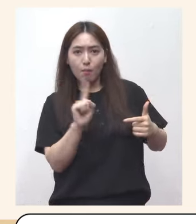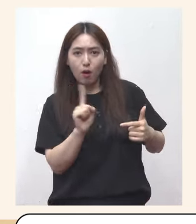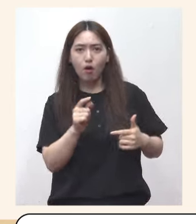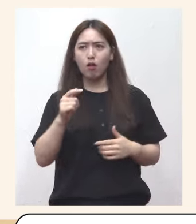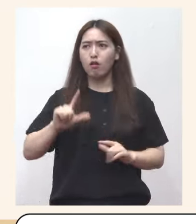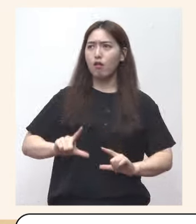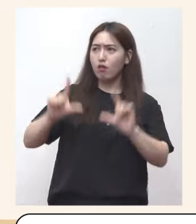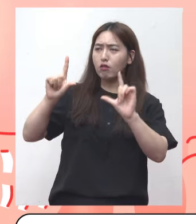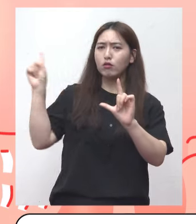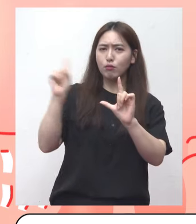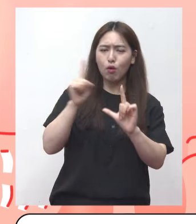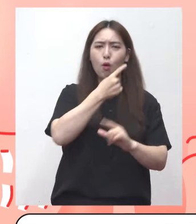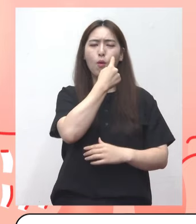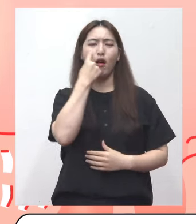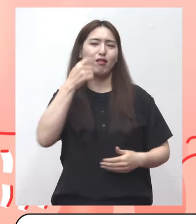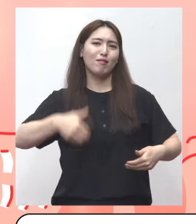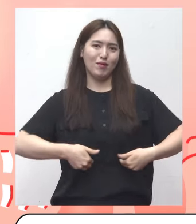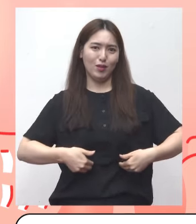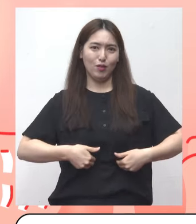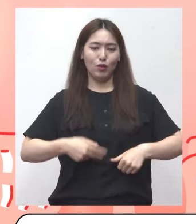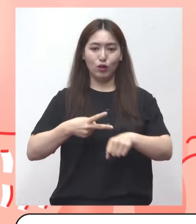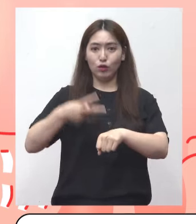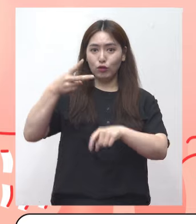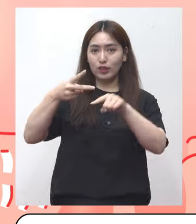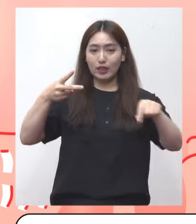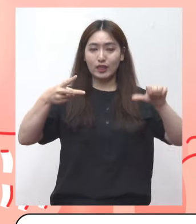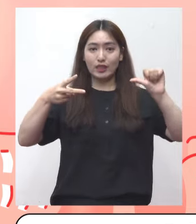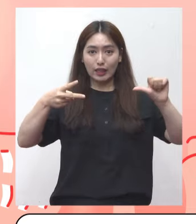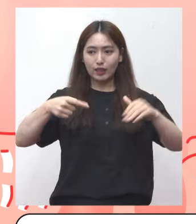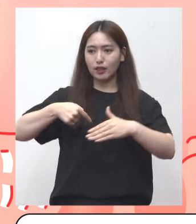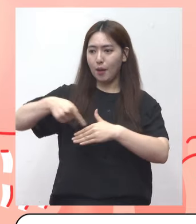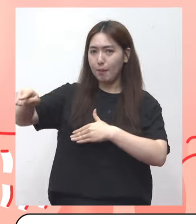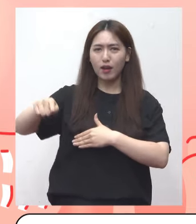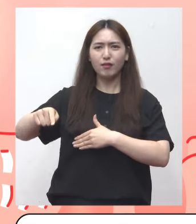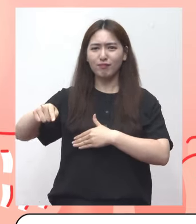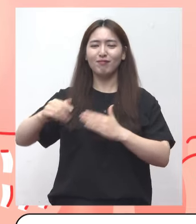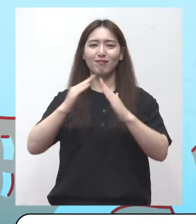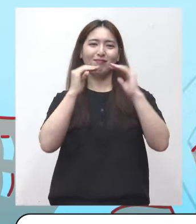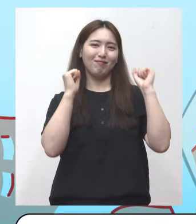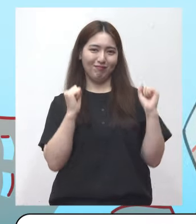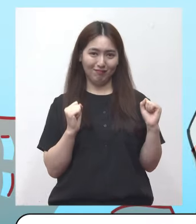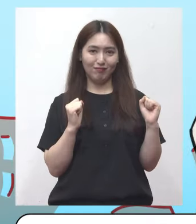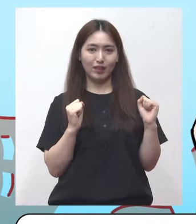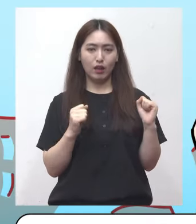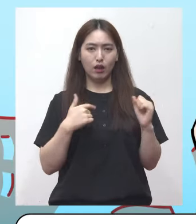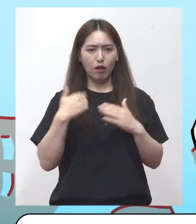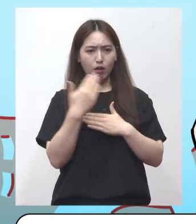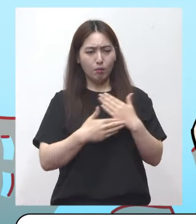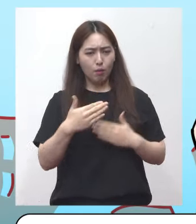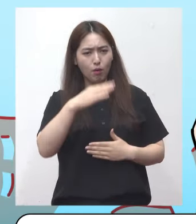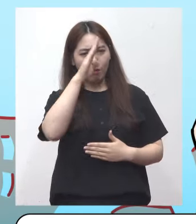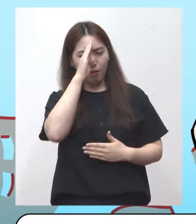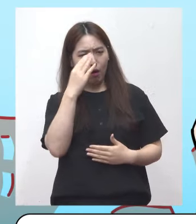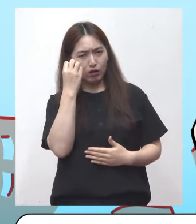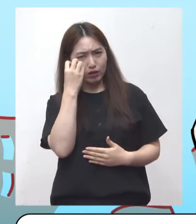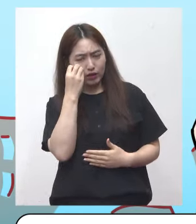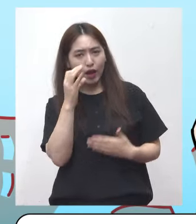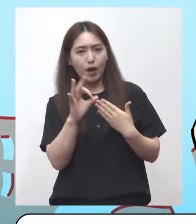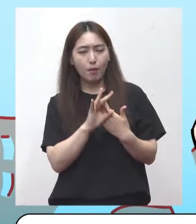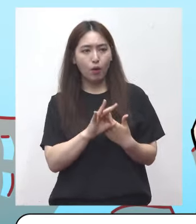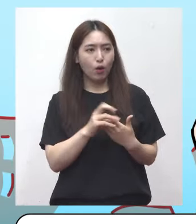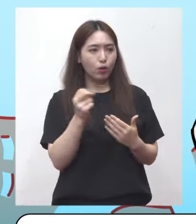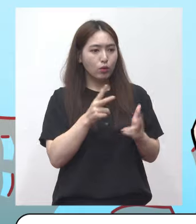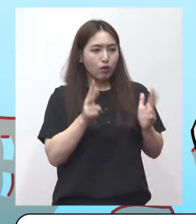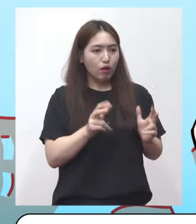확인해야 합니다. 2시에서 5시 사이엔 야외활동을 자제하는 것이 좋고 가벼운 증세가 나타나거나 냉방기기